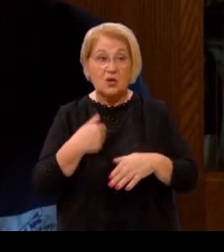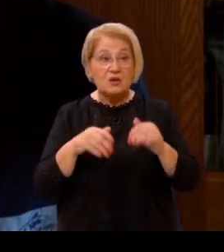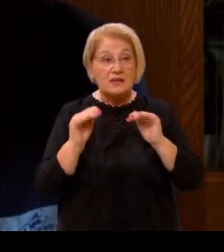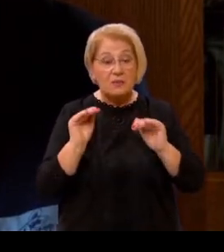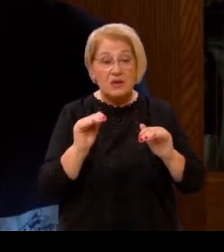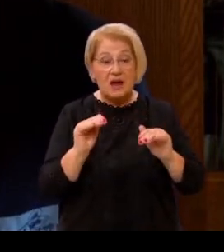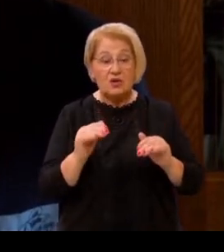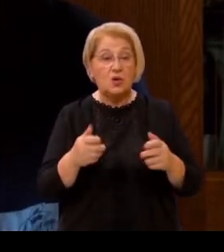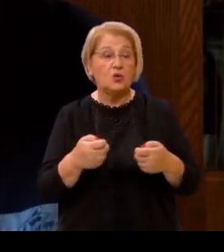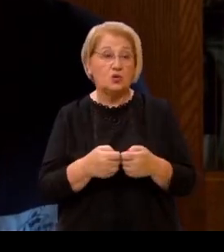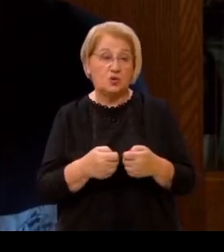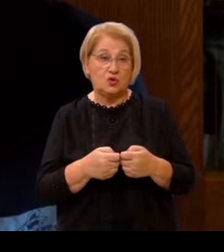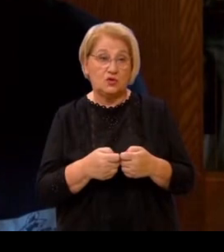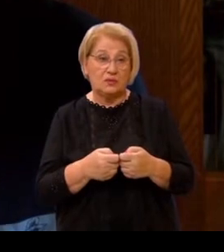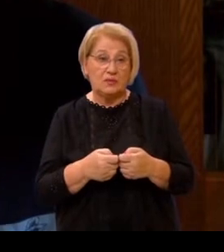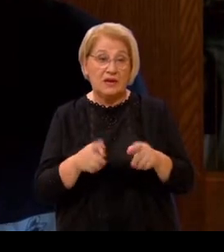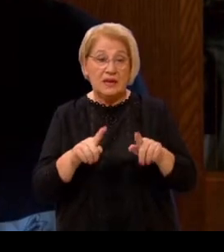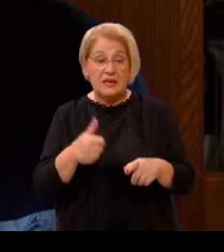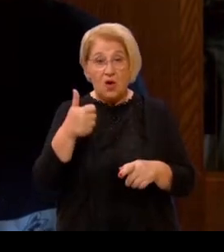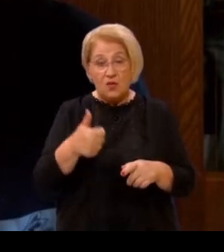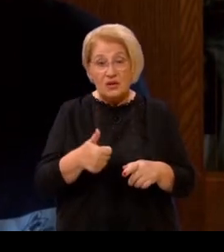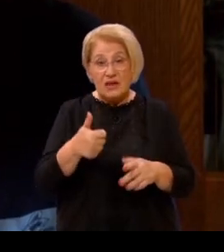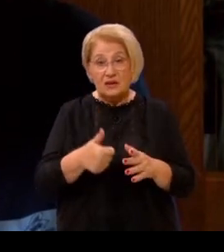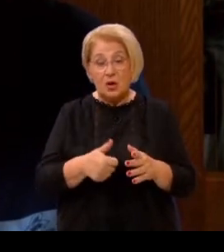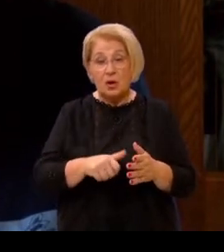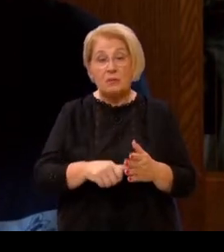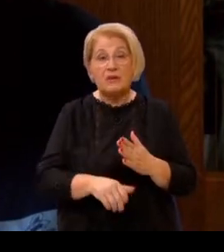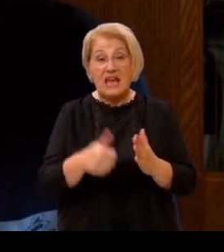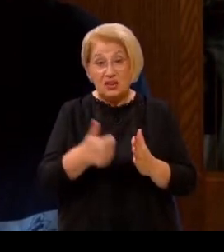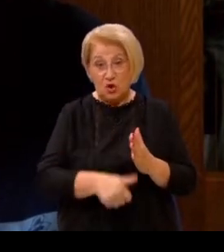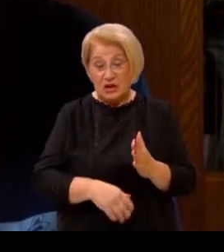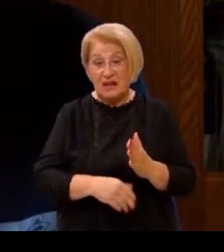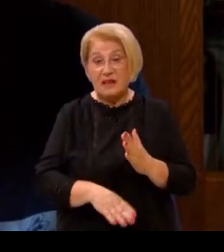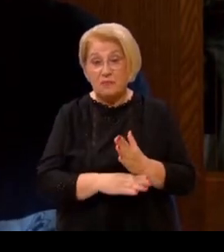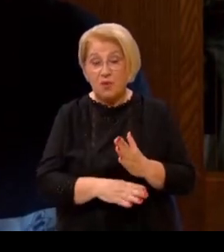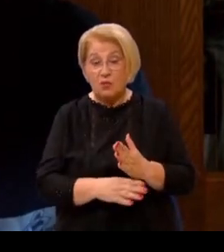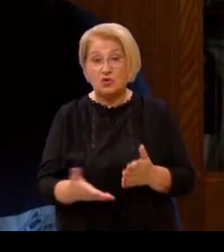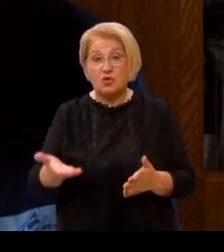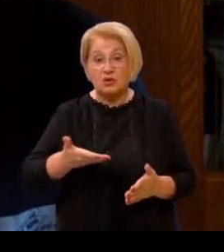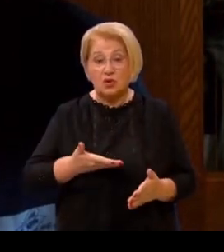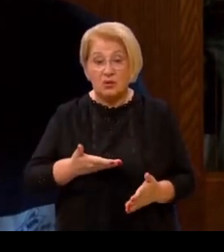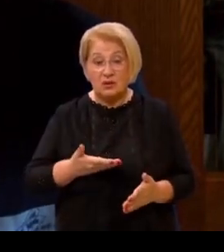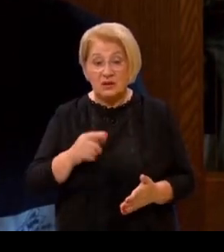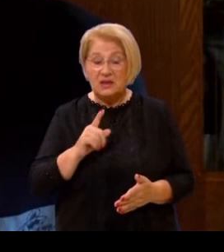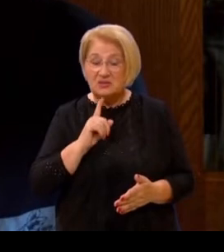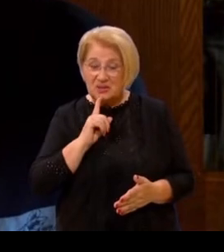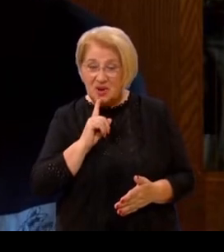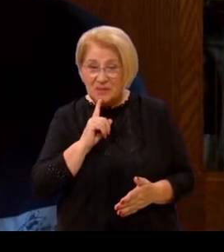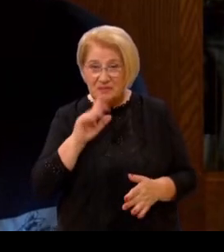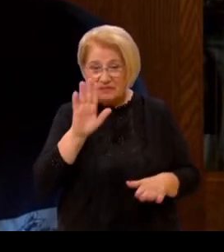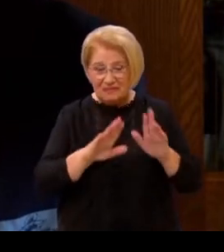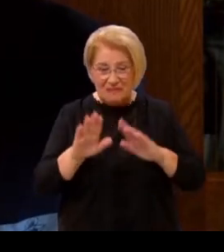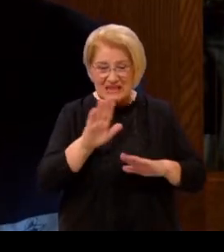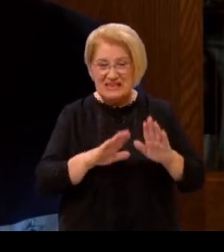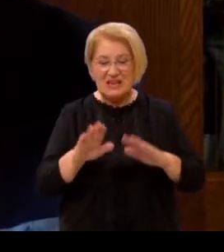u našem društvu. I ovu jednokratnu pomoć što su dali sad, ma to je mazanje očiju.